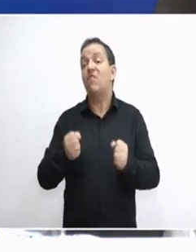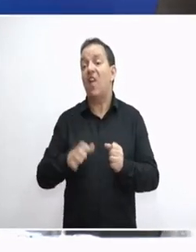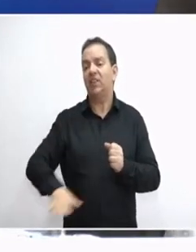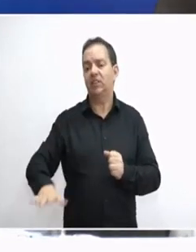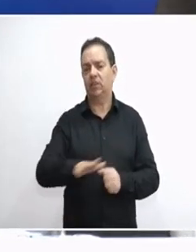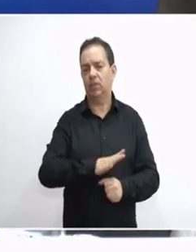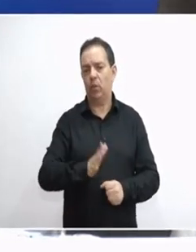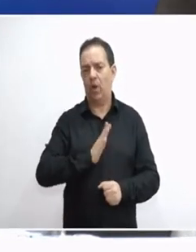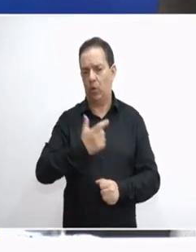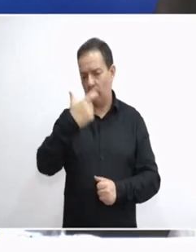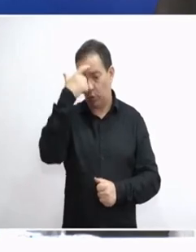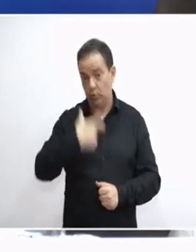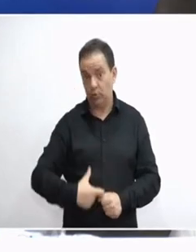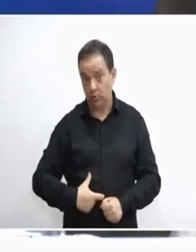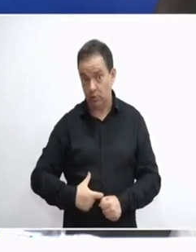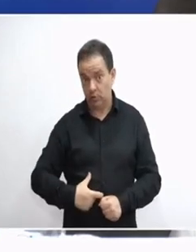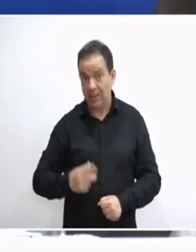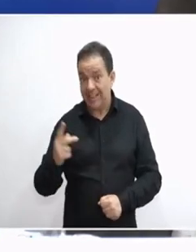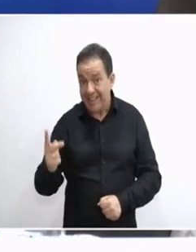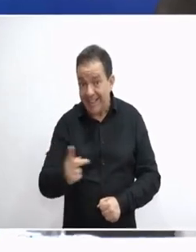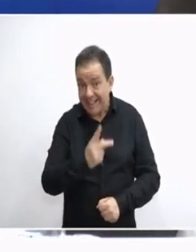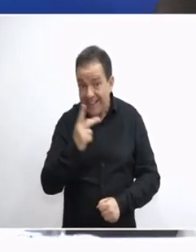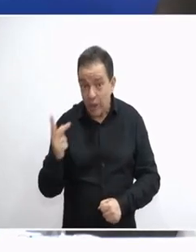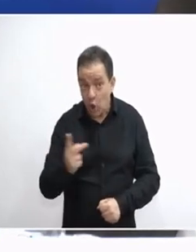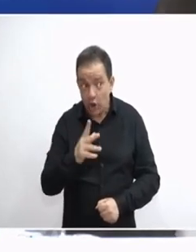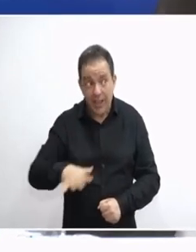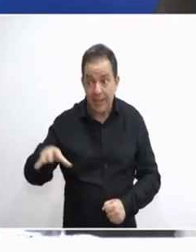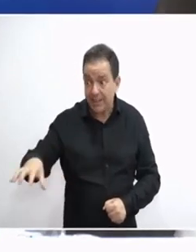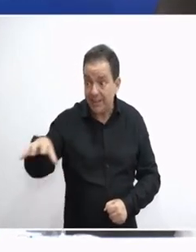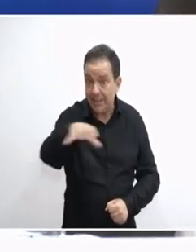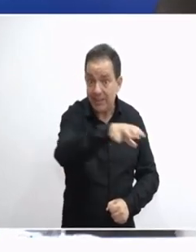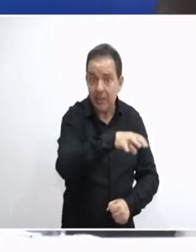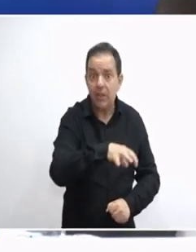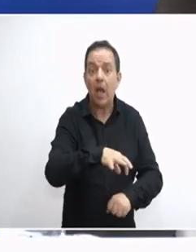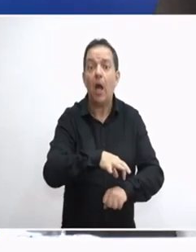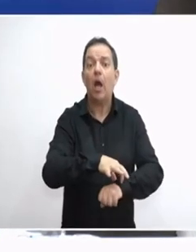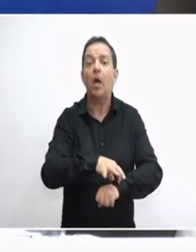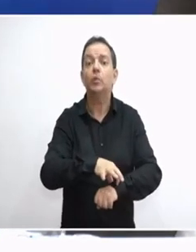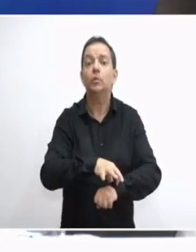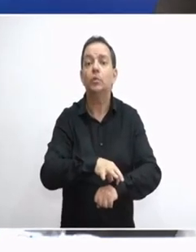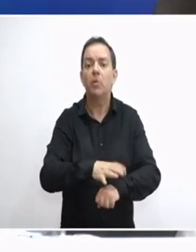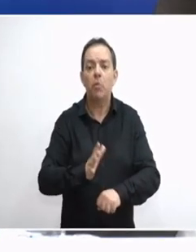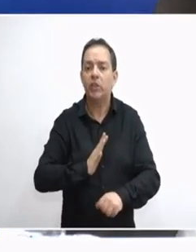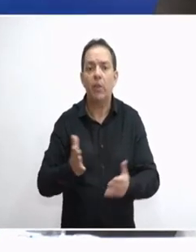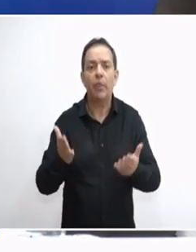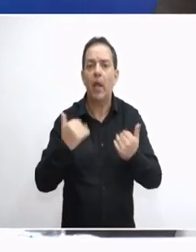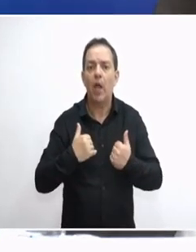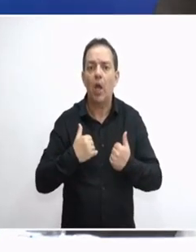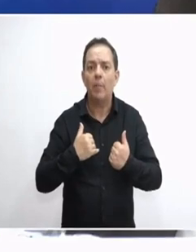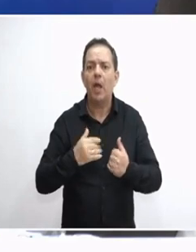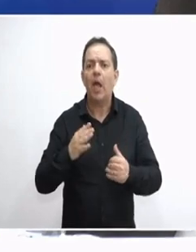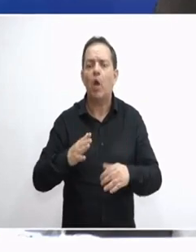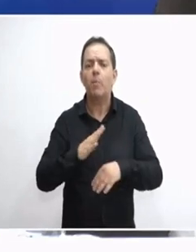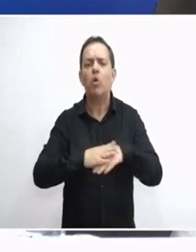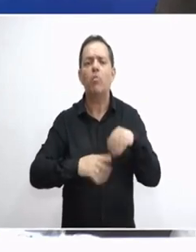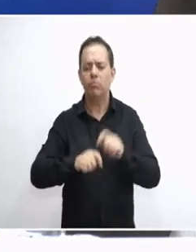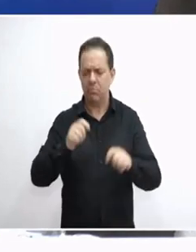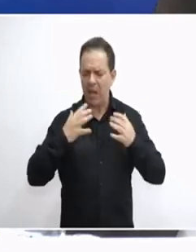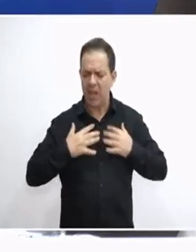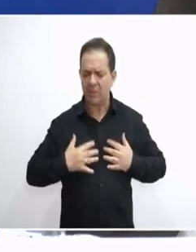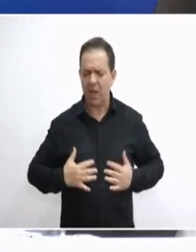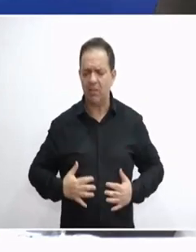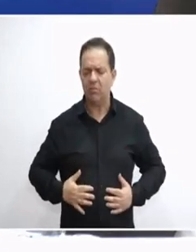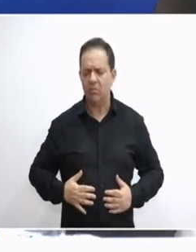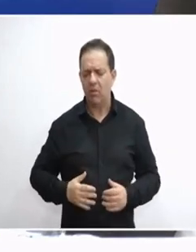ανθρώπου. Οι κοινωνίες μας αυτή τη στιγμή είναι ασθενείς, δεν έχουμε ανθρώπους, δεν έχουμε πολίτες, έχουμε πλάσματα που πηγαίνουν,